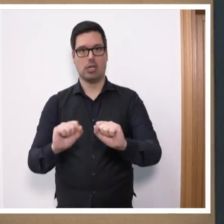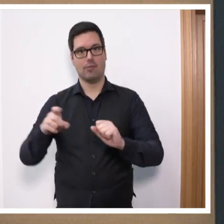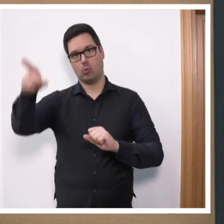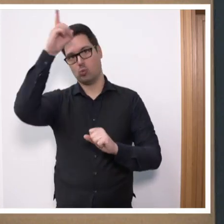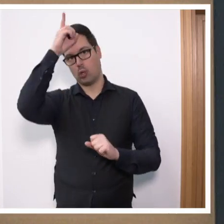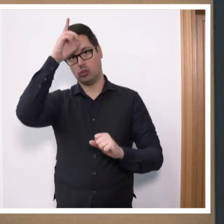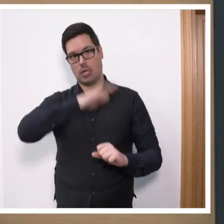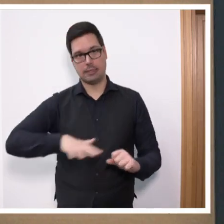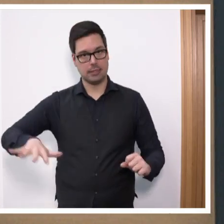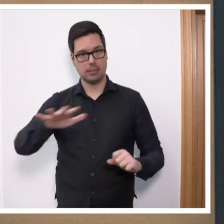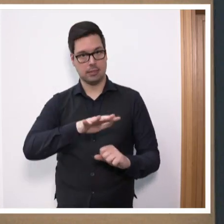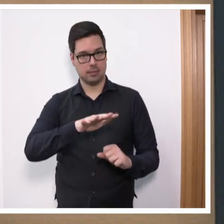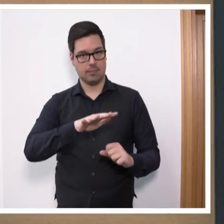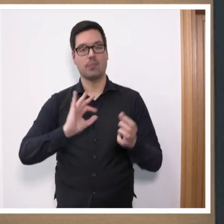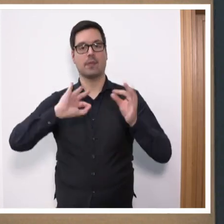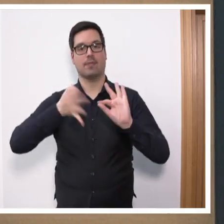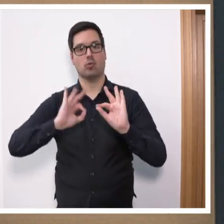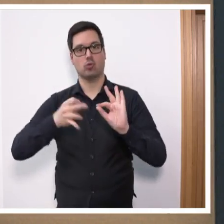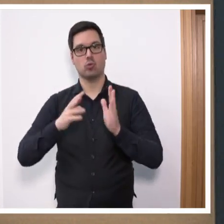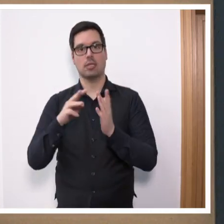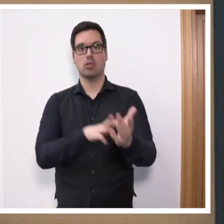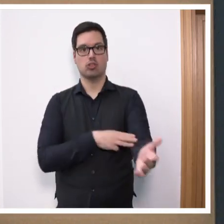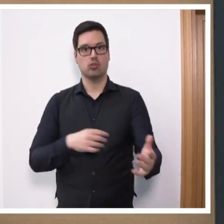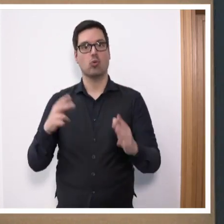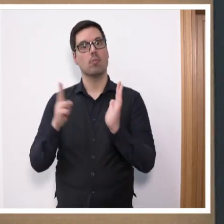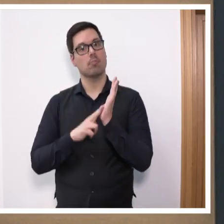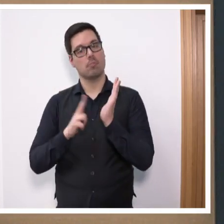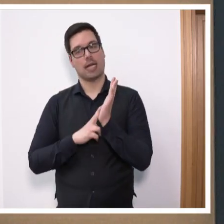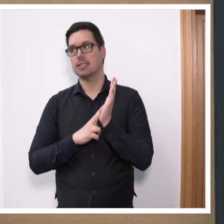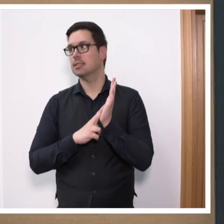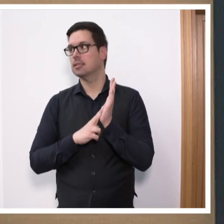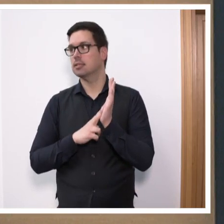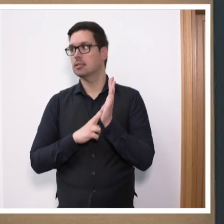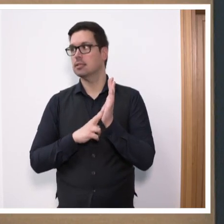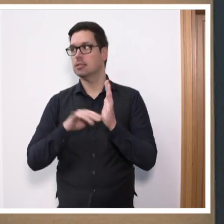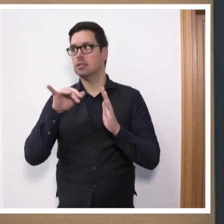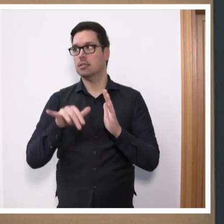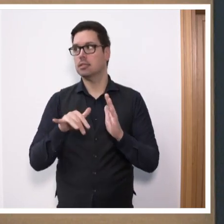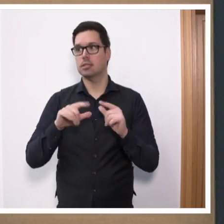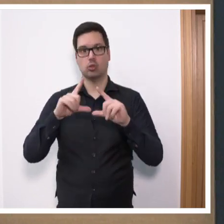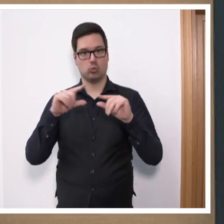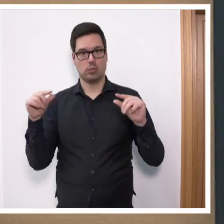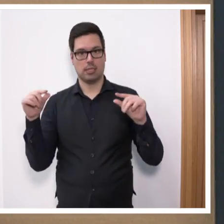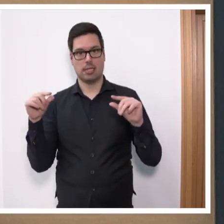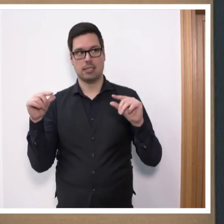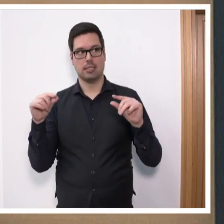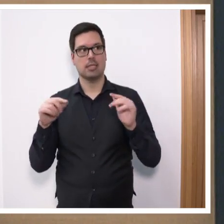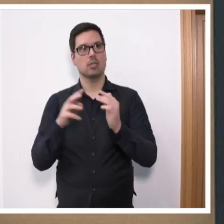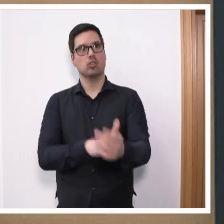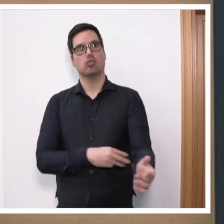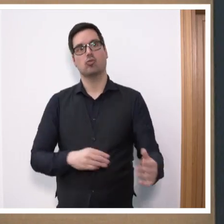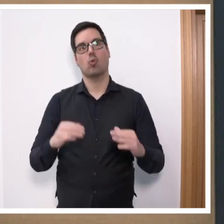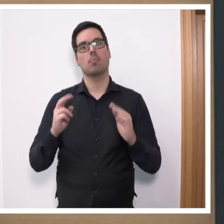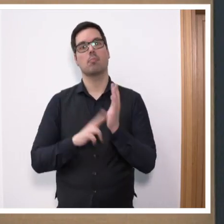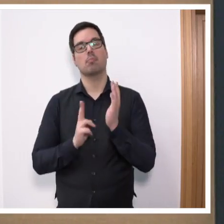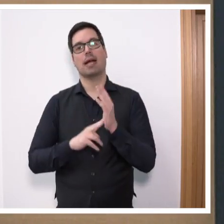gewährleisten. Die Funktion des Strompreises führt dazu, dass die Kapazitäten zu gering sind in Deutschland, dass der Strompreis zu